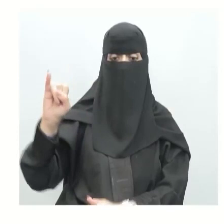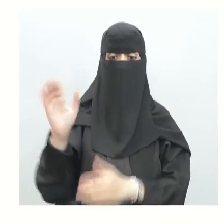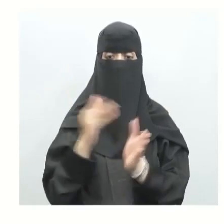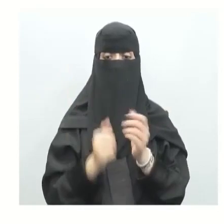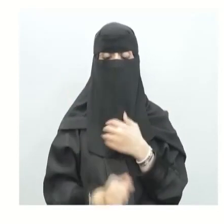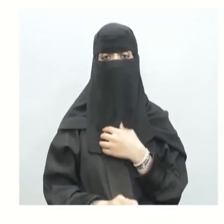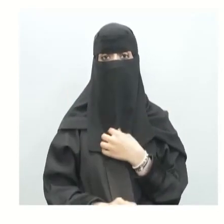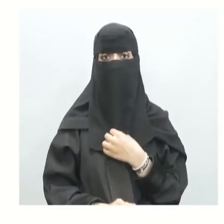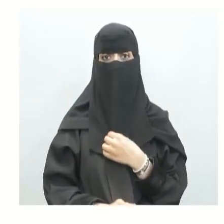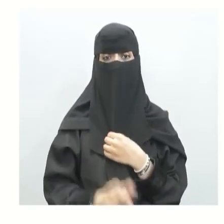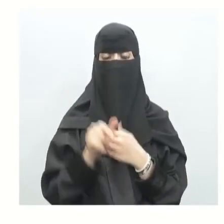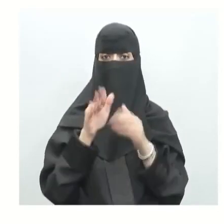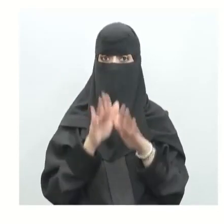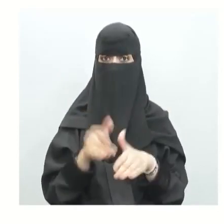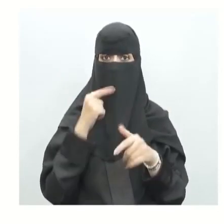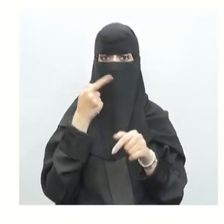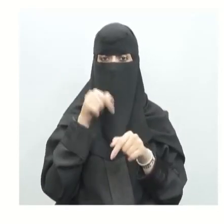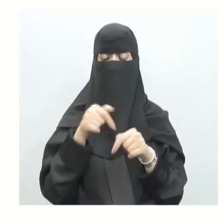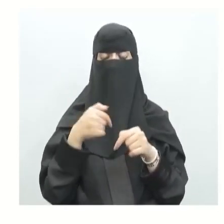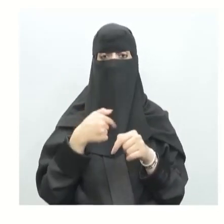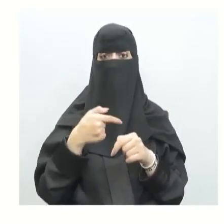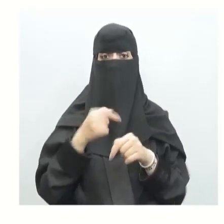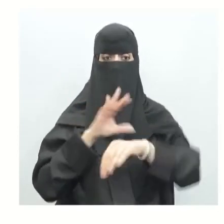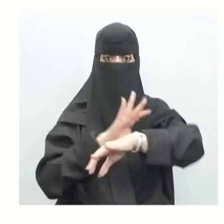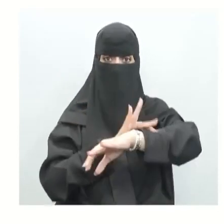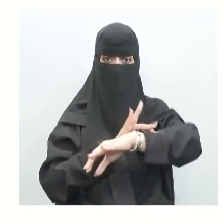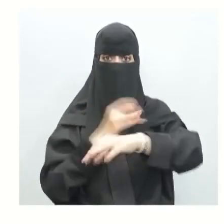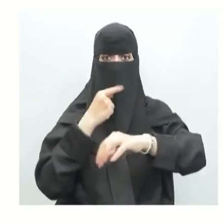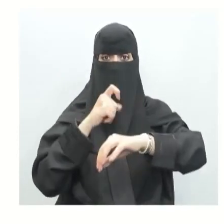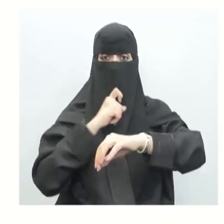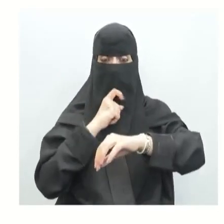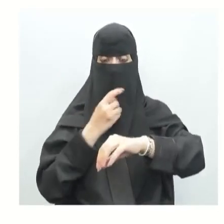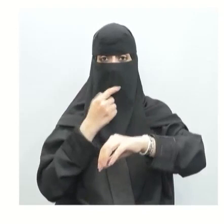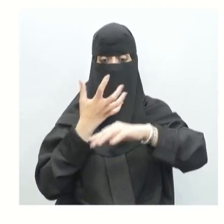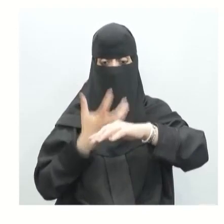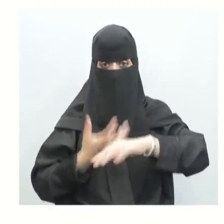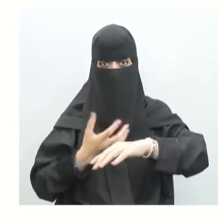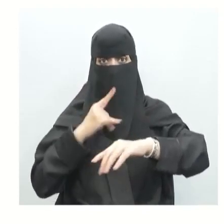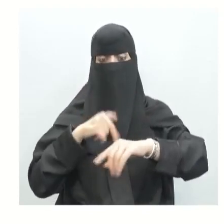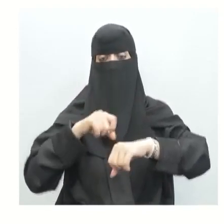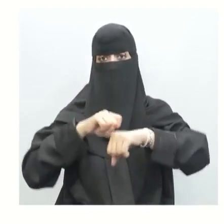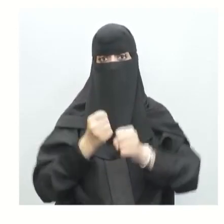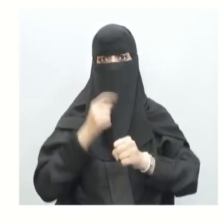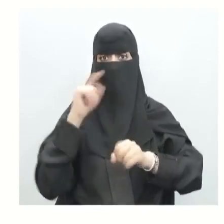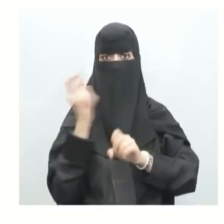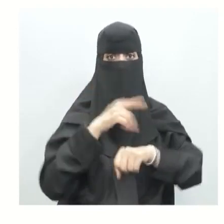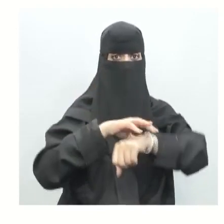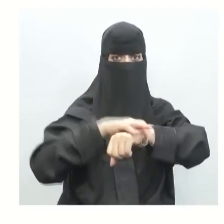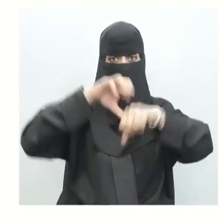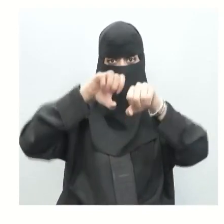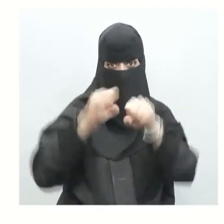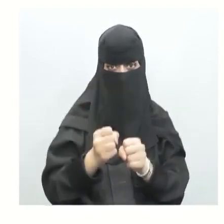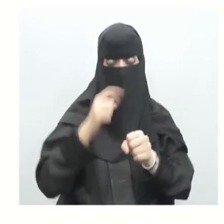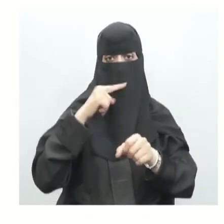وهي حالة ضعف أو نقص في كثافة العظام والتي تؤدي إلى هشاشتها وسهولة كسرها وتحتوي